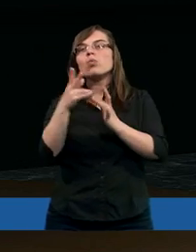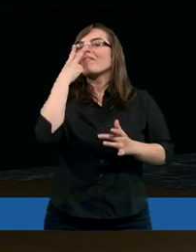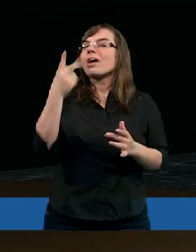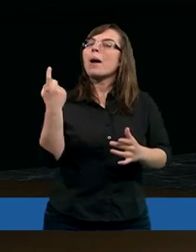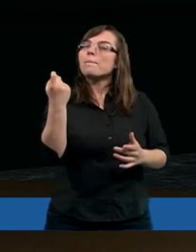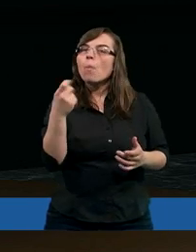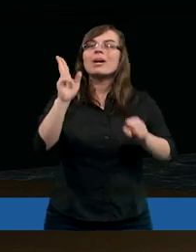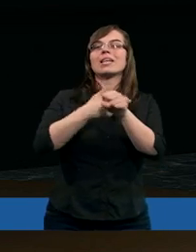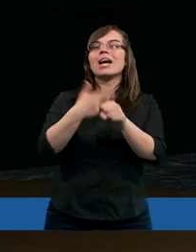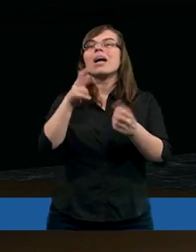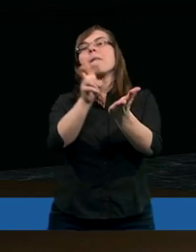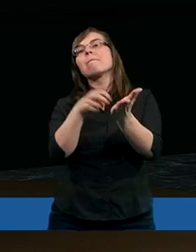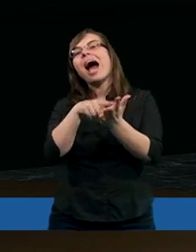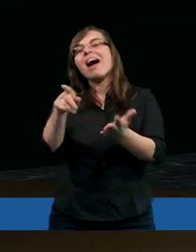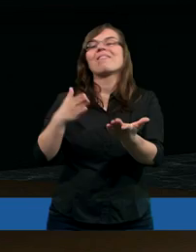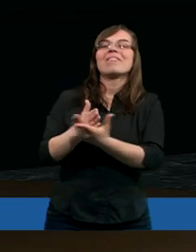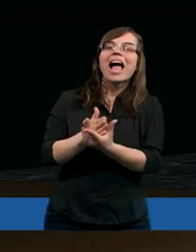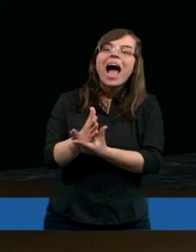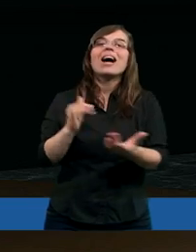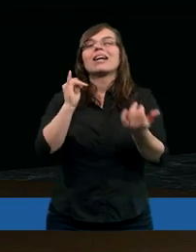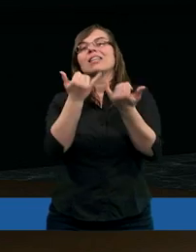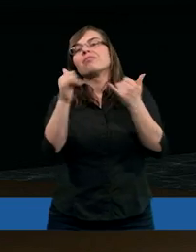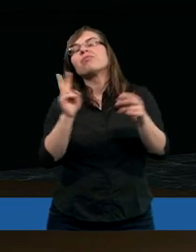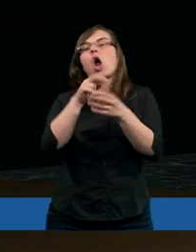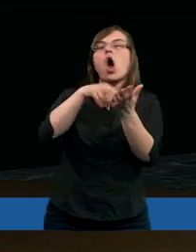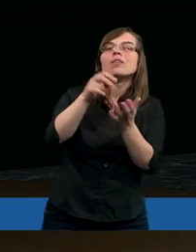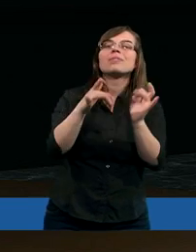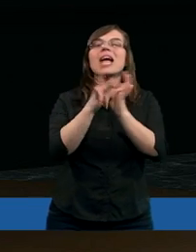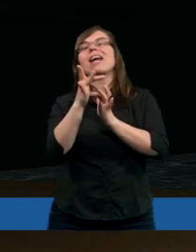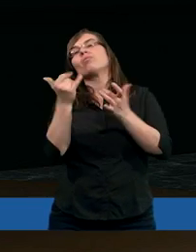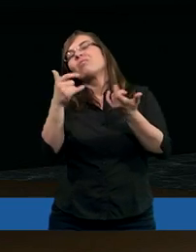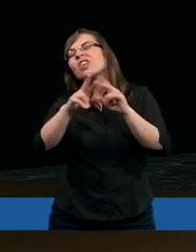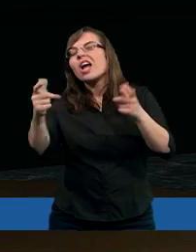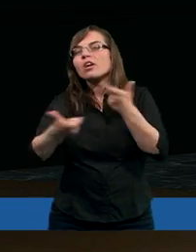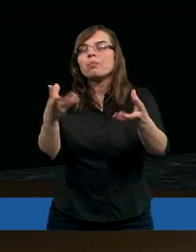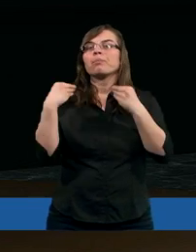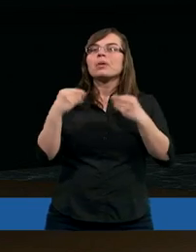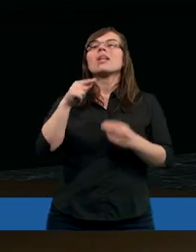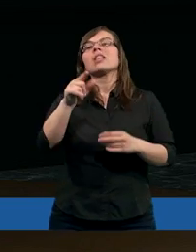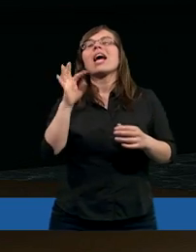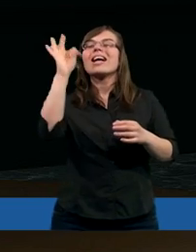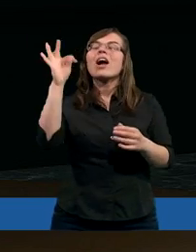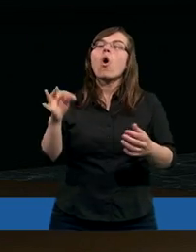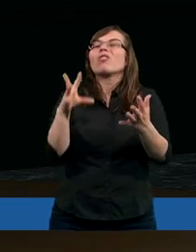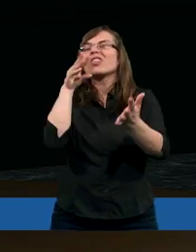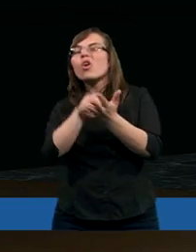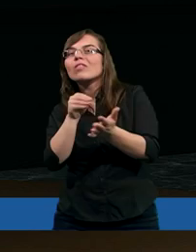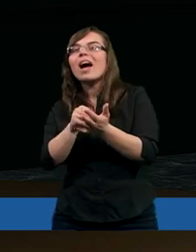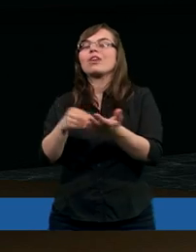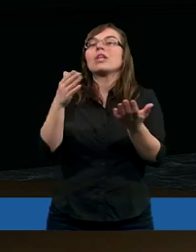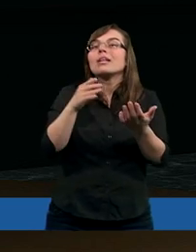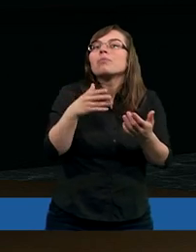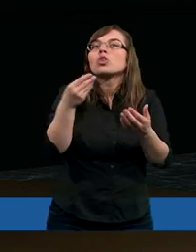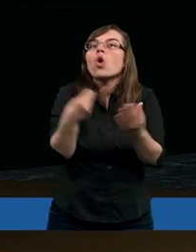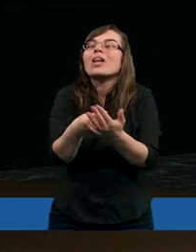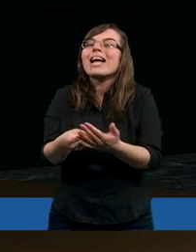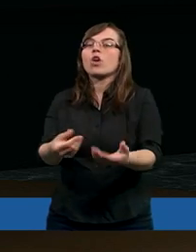moment, kiedy braknie mu wiary, gdzieś zaczyna tonąć, kiedy tam chodzi po jeziorze. Ale co najważniejsze, to takie jego zaparcie. I te wszystkie doświadczenia, one go